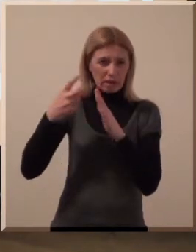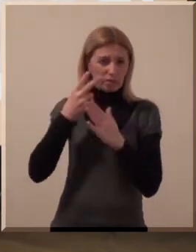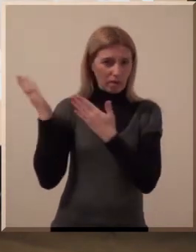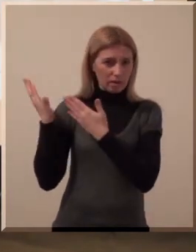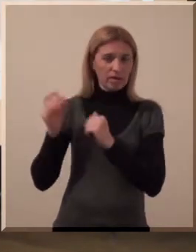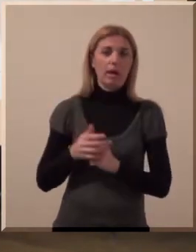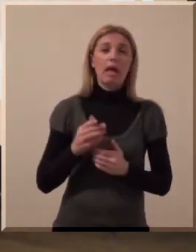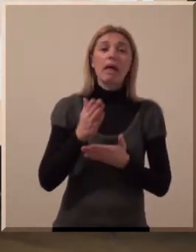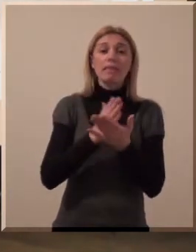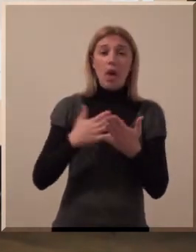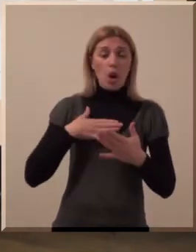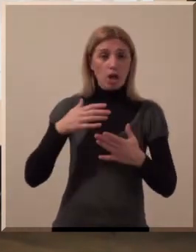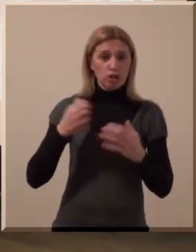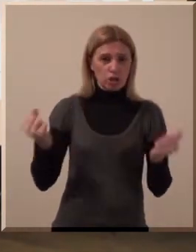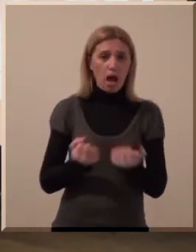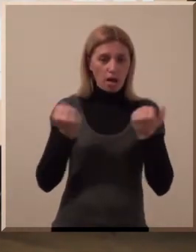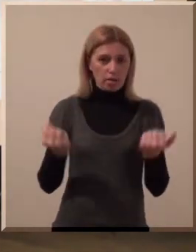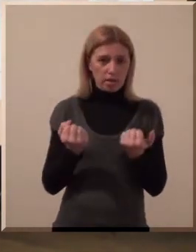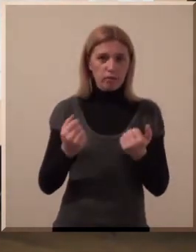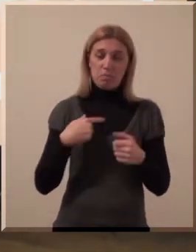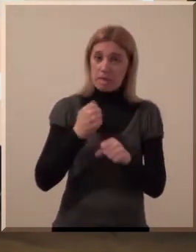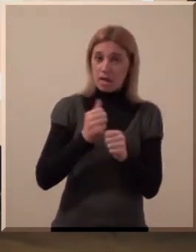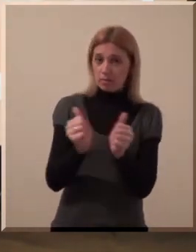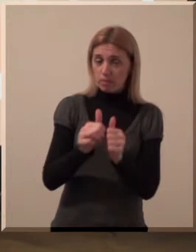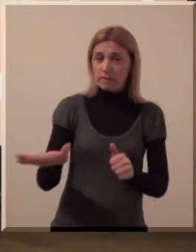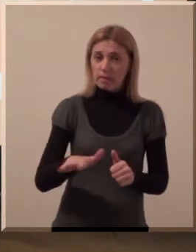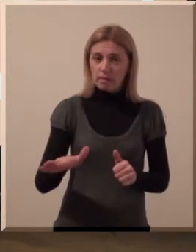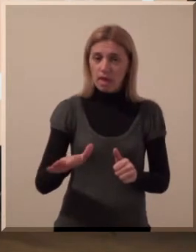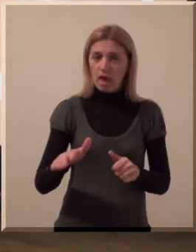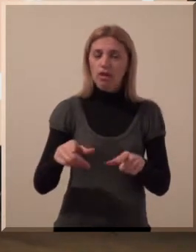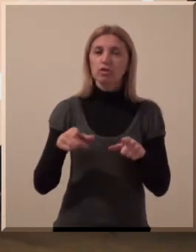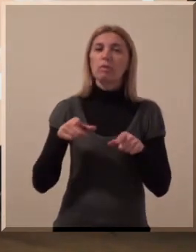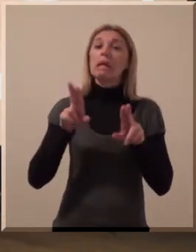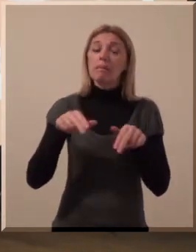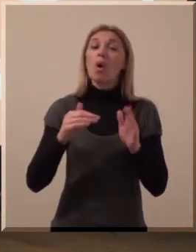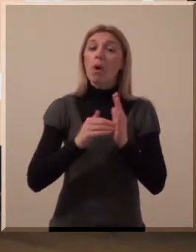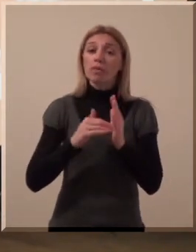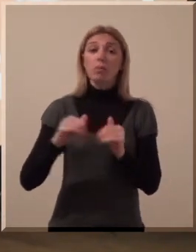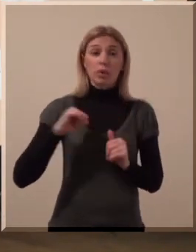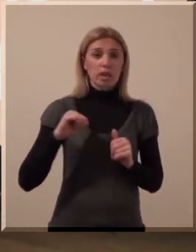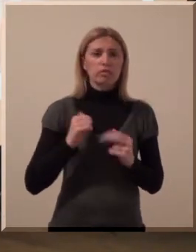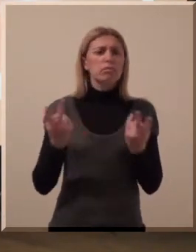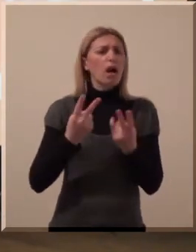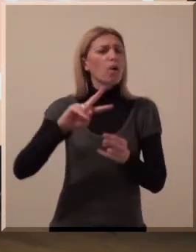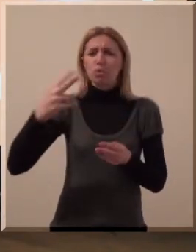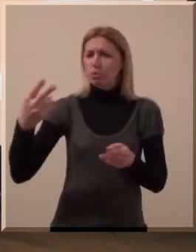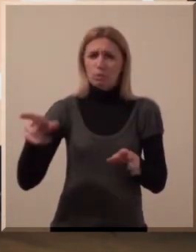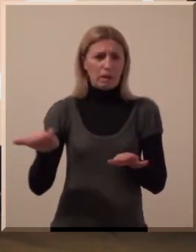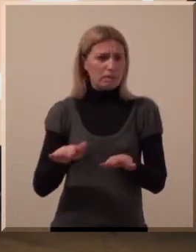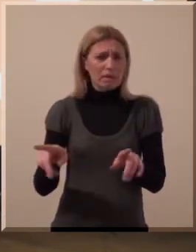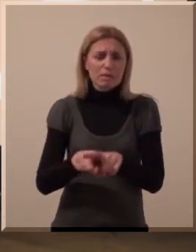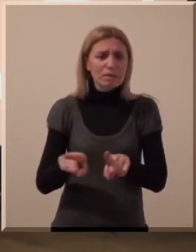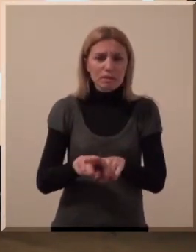Također, sad na ovom snimku je deo naših aktivnosti koje mi radimo sa decom, koje imaju